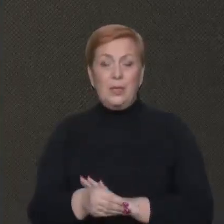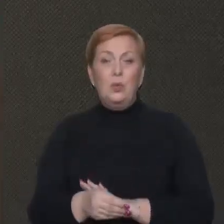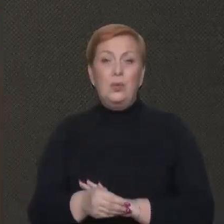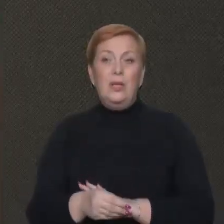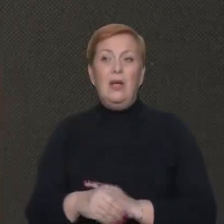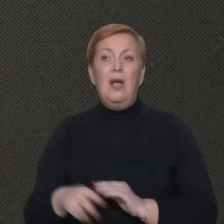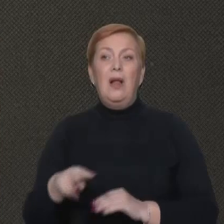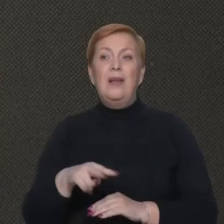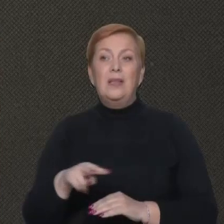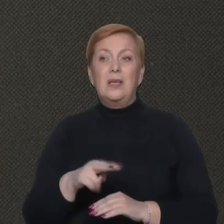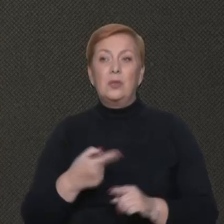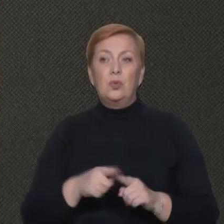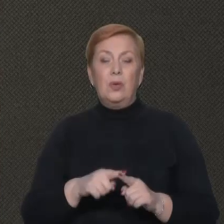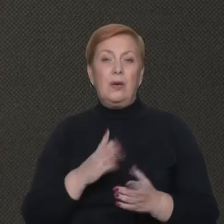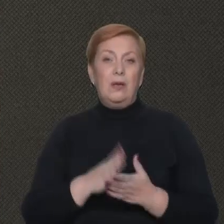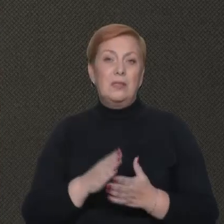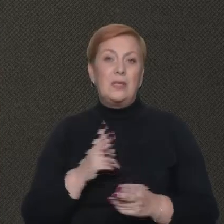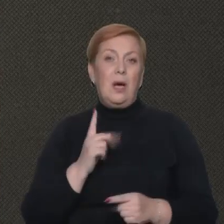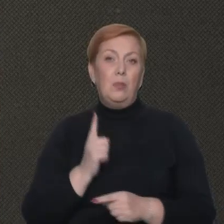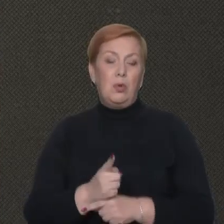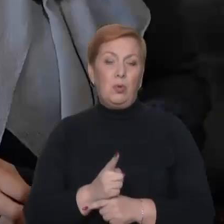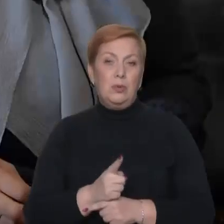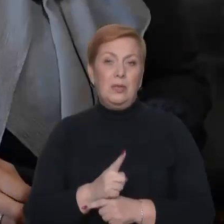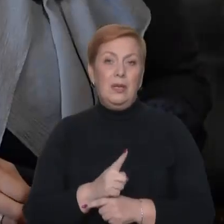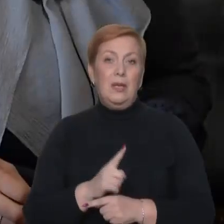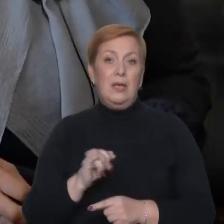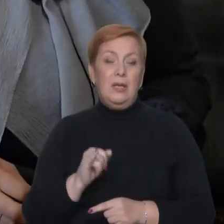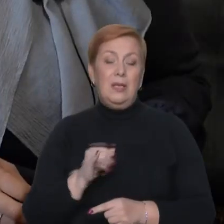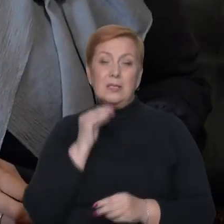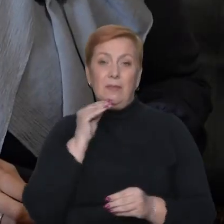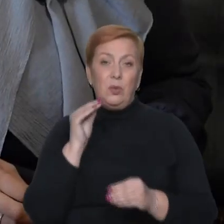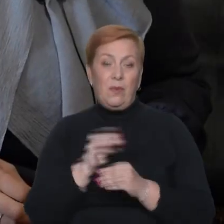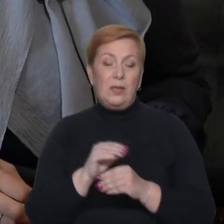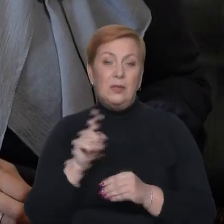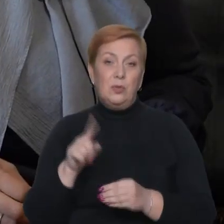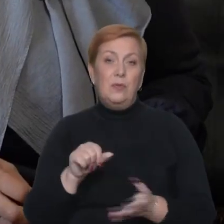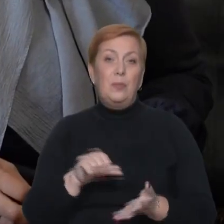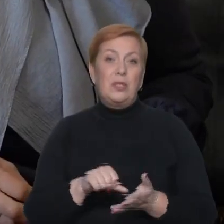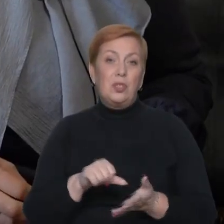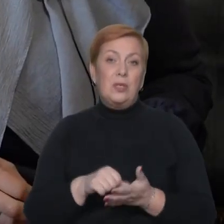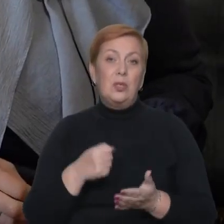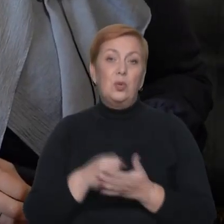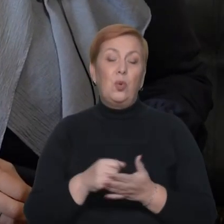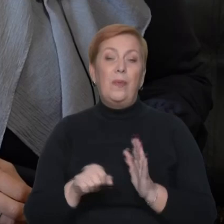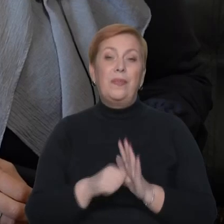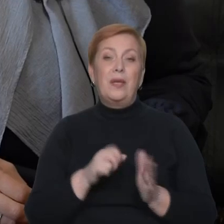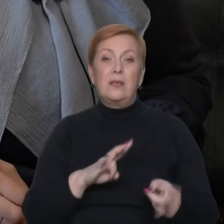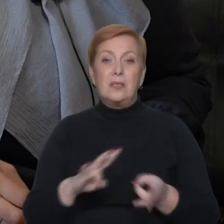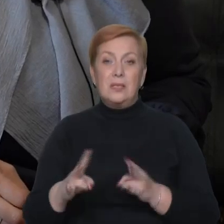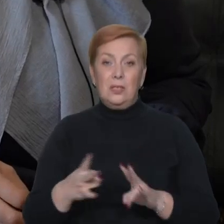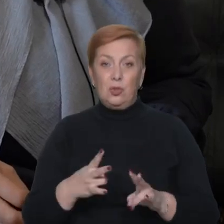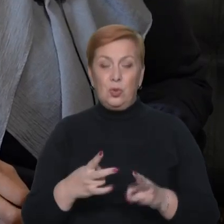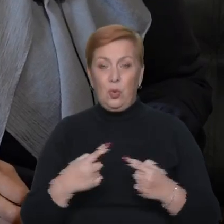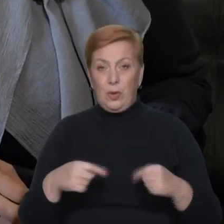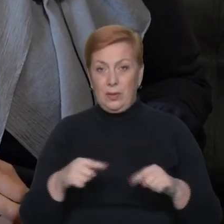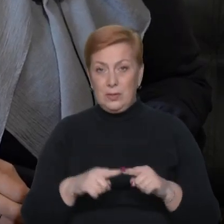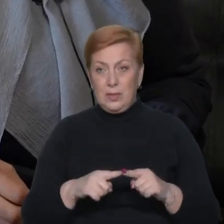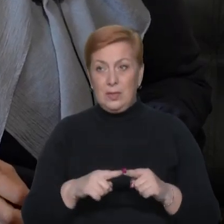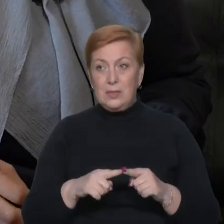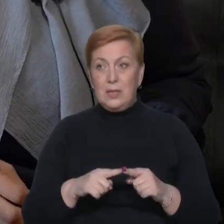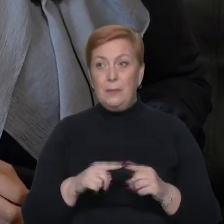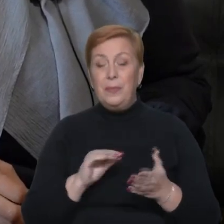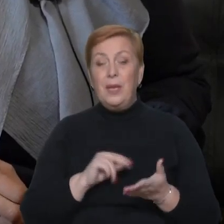і теж звинуватили в причетності до терористичної організації. Відтоді чоловіка вона не бачила. Письма получаю от нього,